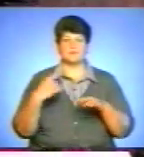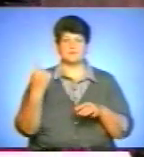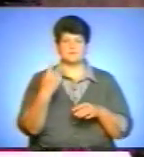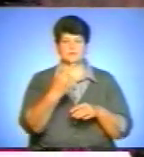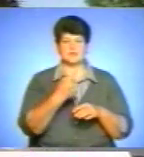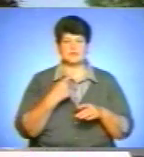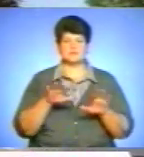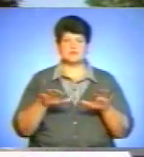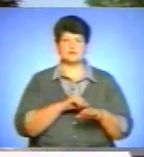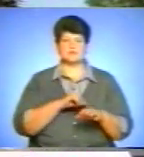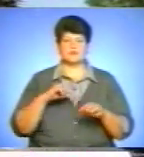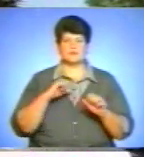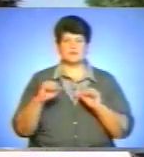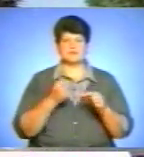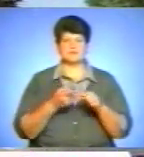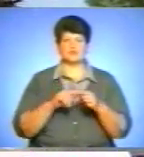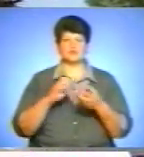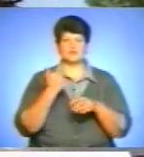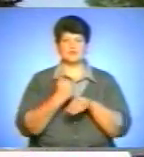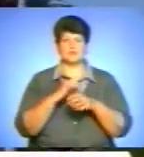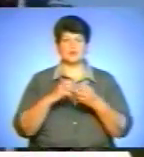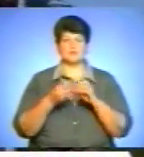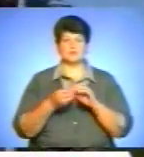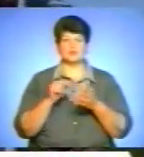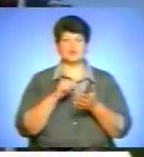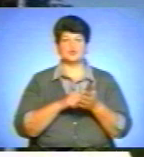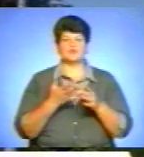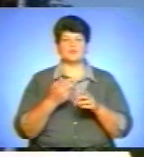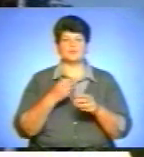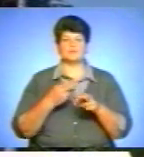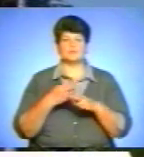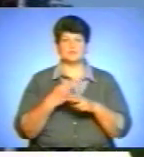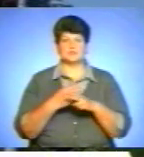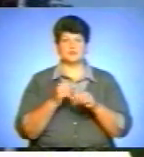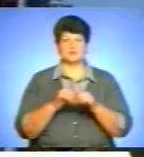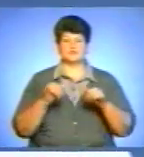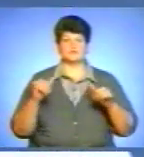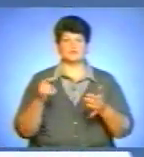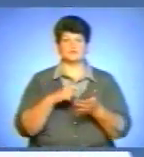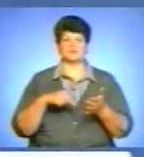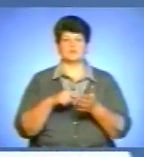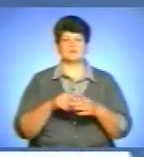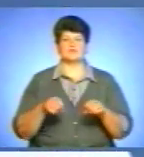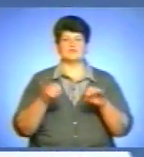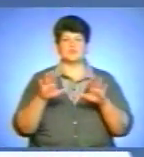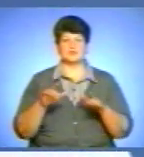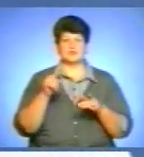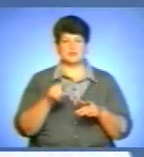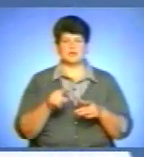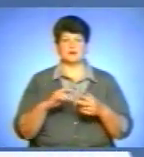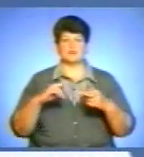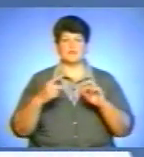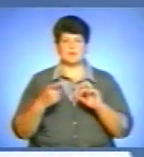самоврядування – це основні проблемні точки, на думку президента, що заважають розвитку областей та міст. Вирішити їх покликана реформа місцевого